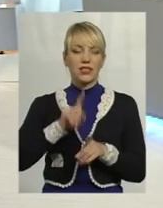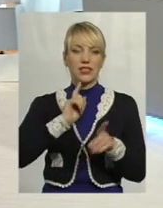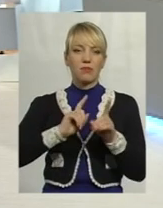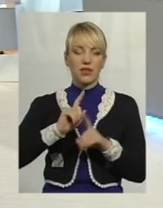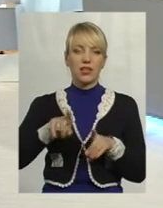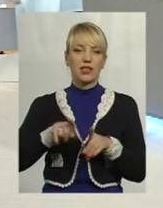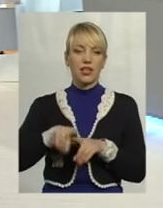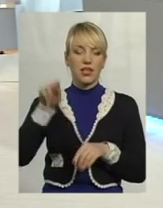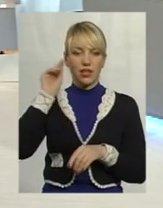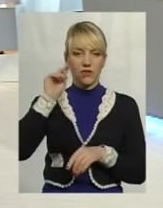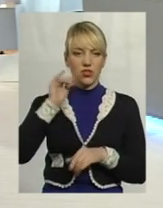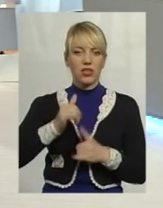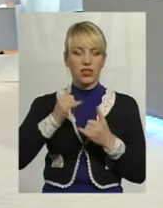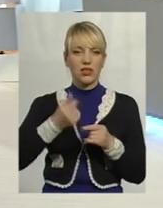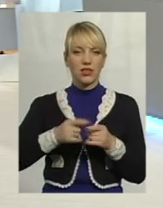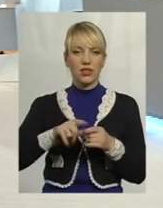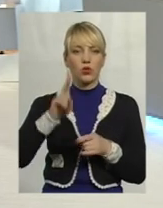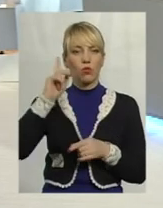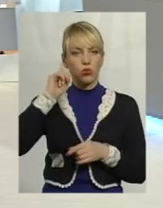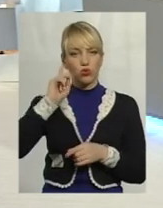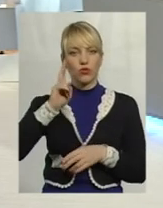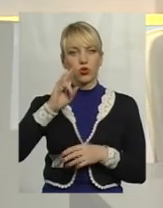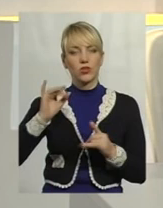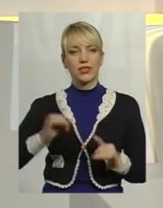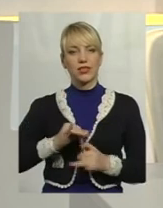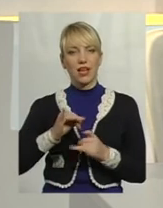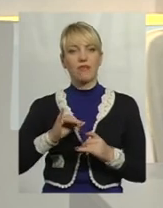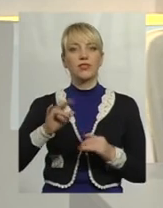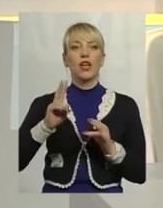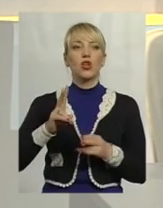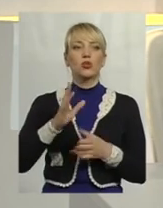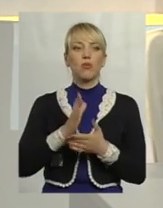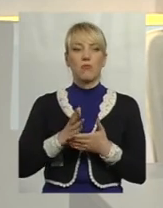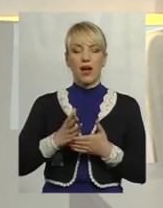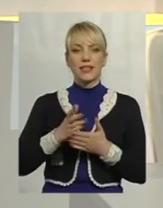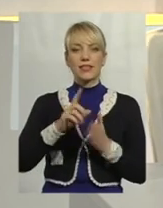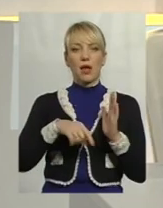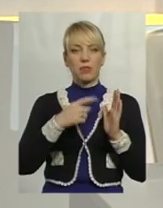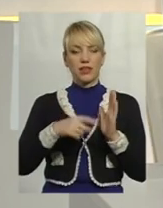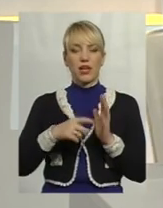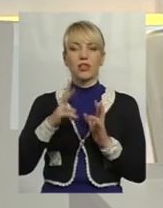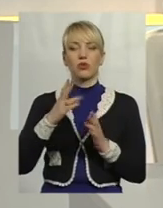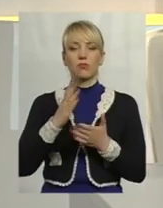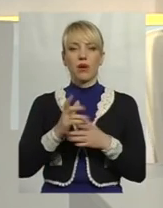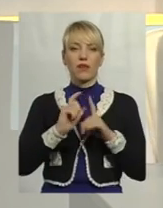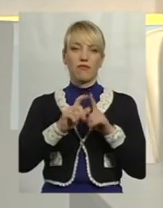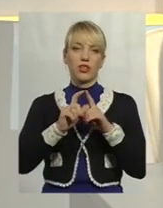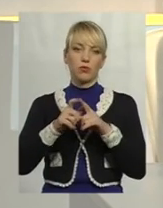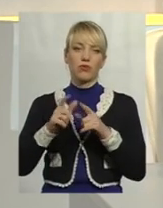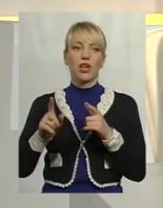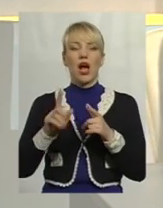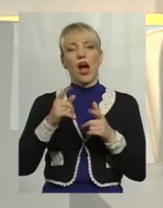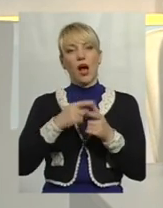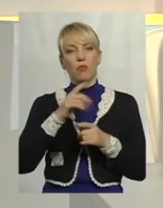навчання для тих, хто почув, хто зацікавився, хто має запитання і не має на них ще відповіді або ж не